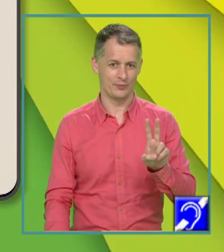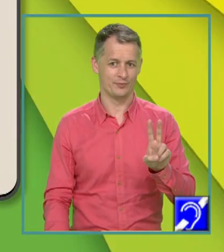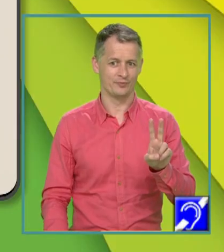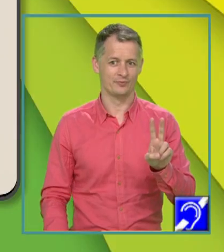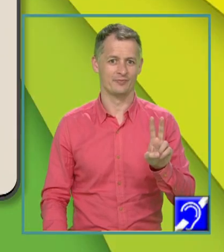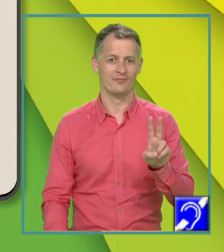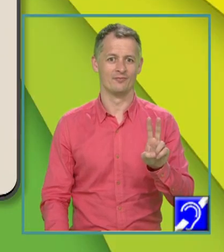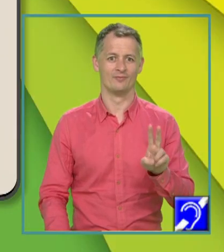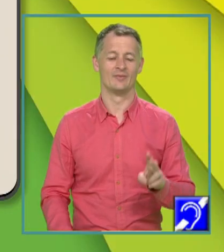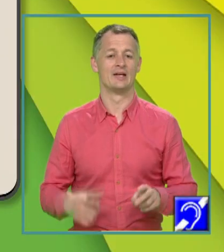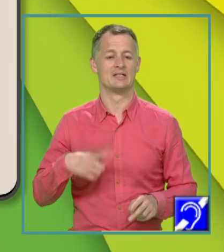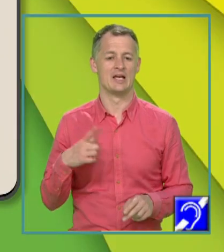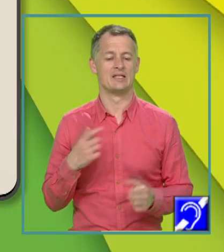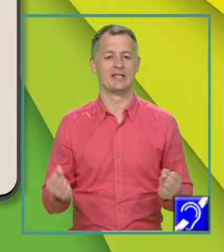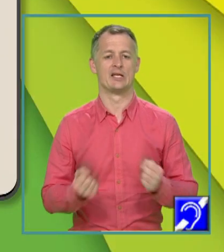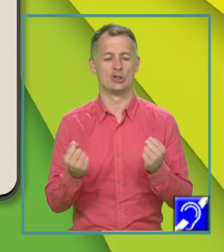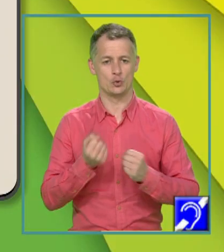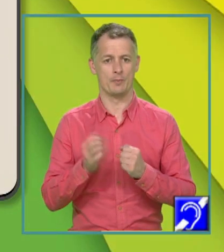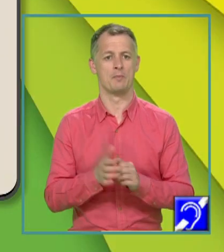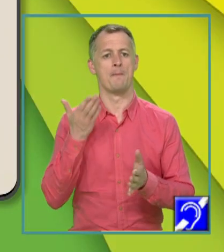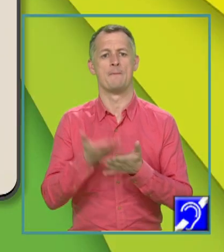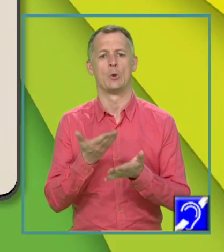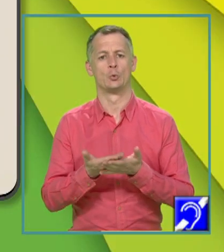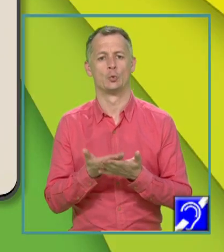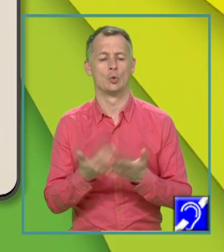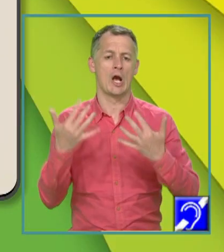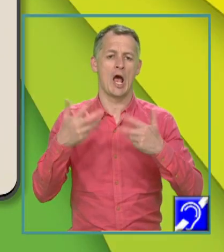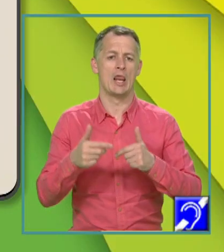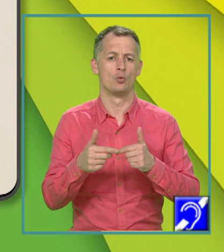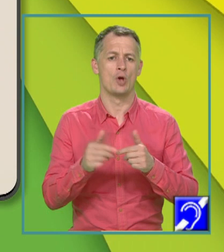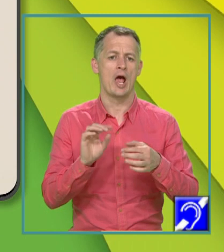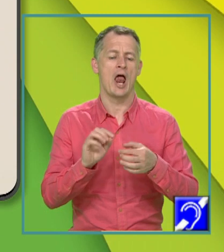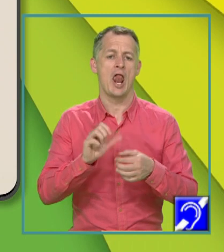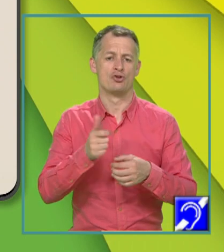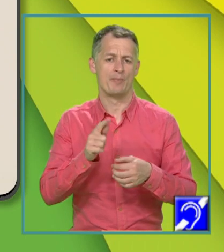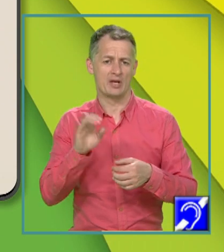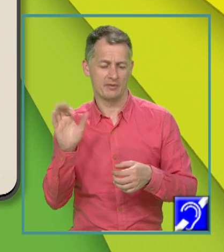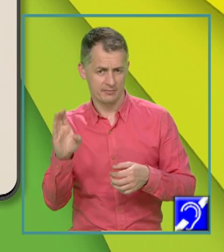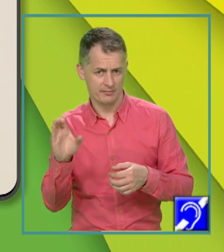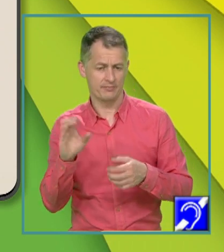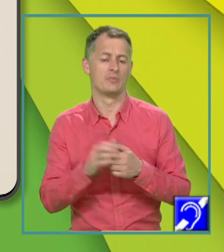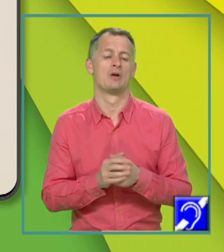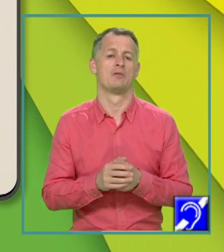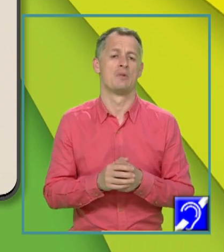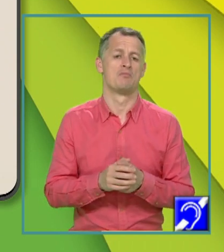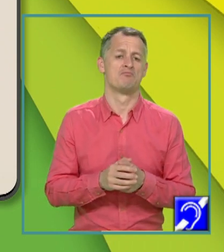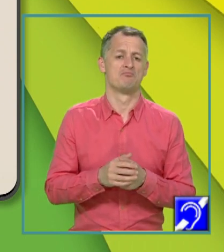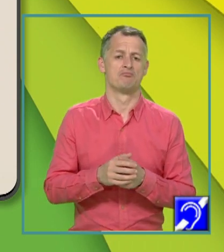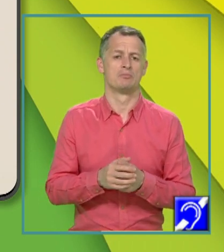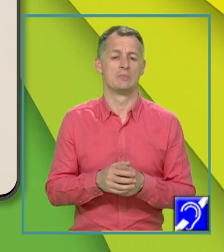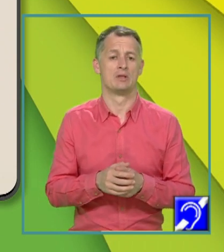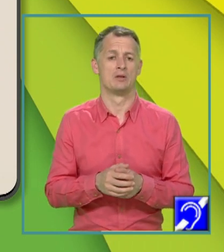numărul 2 este un exercițiu pentru calculul algebric. Calculul algebric și anume,